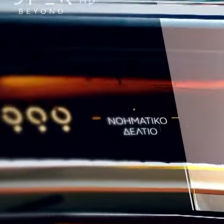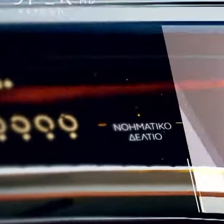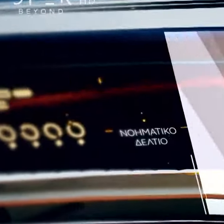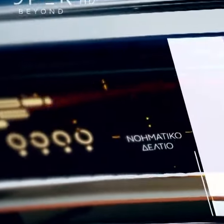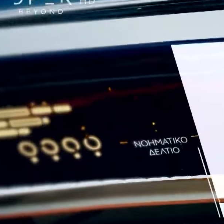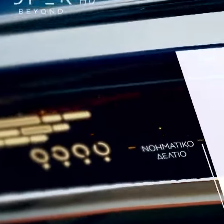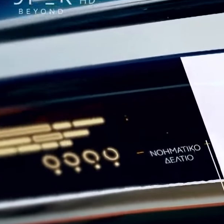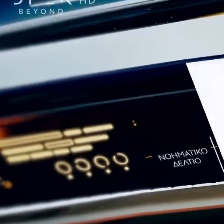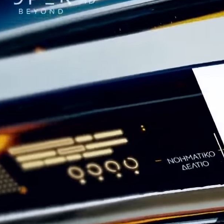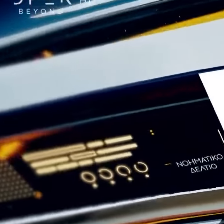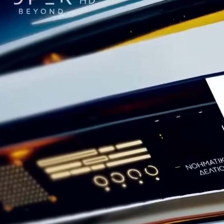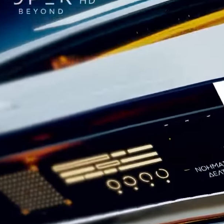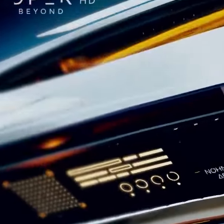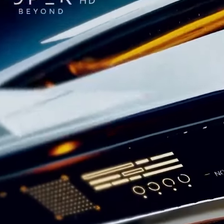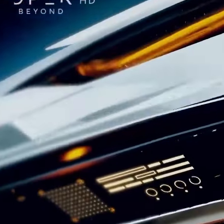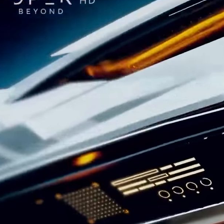Ωραία.